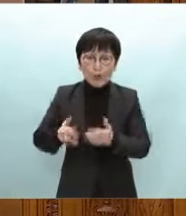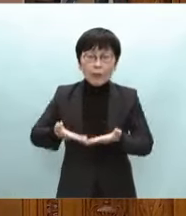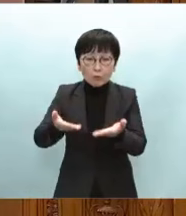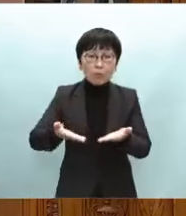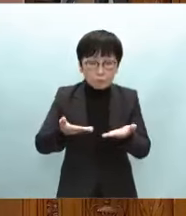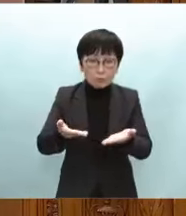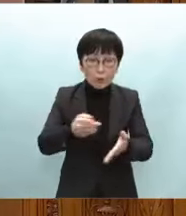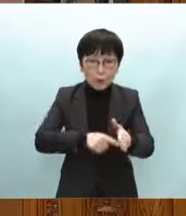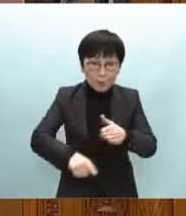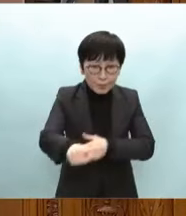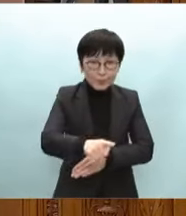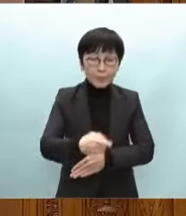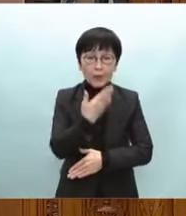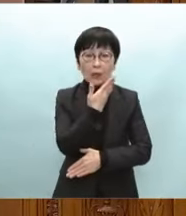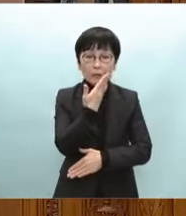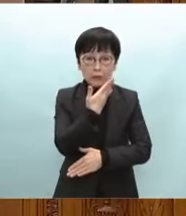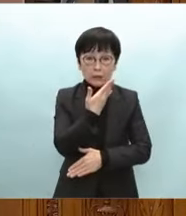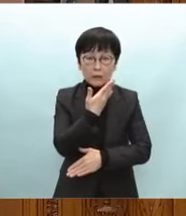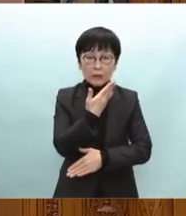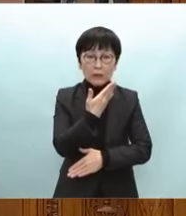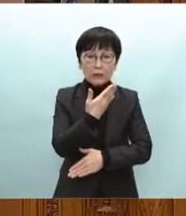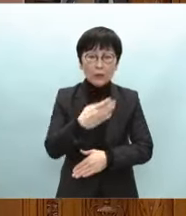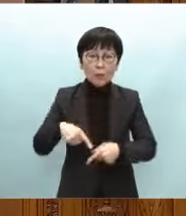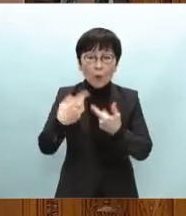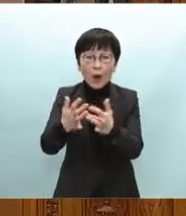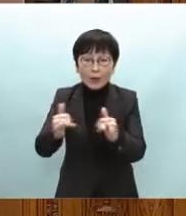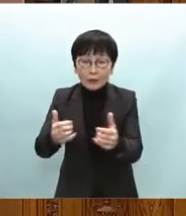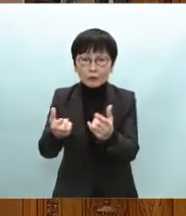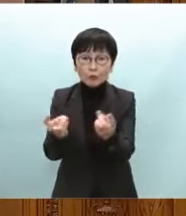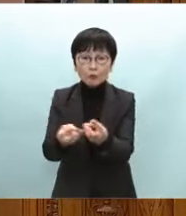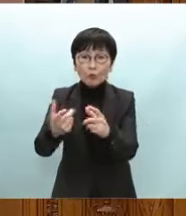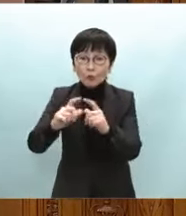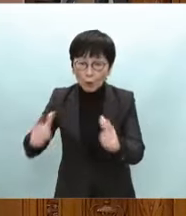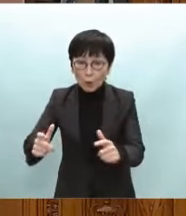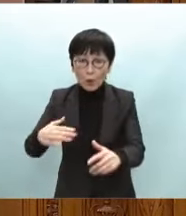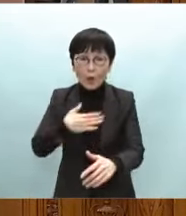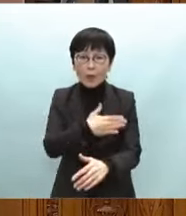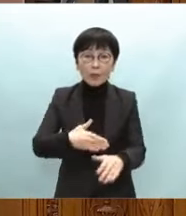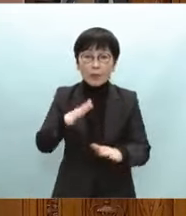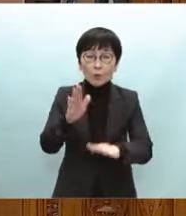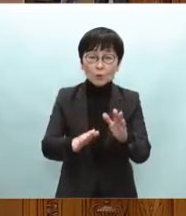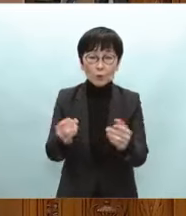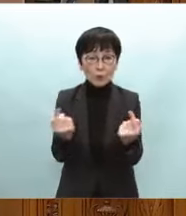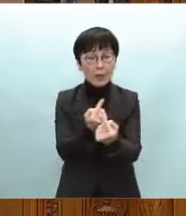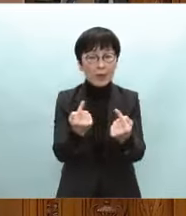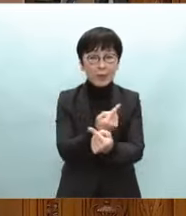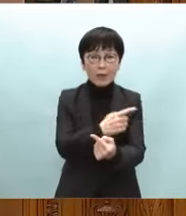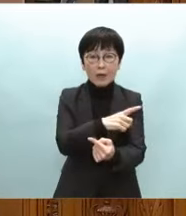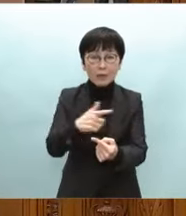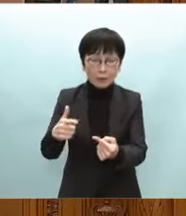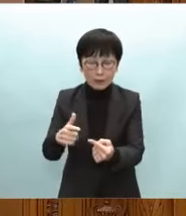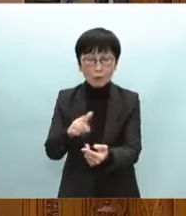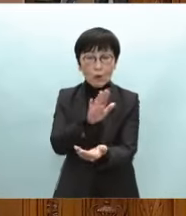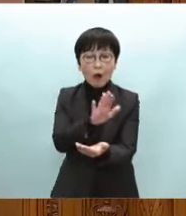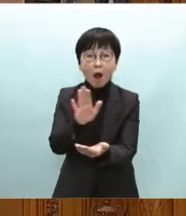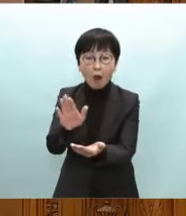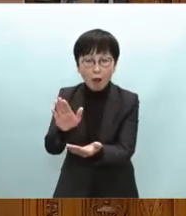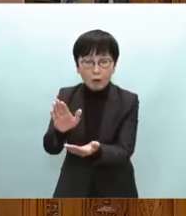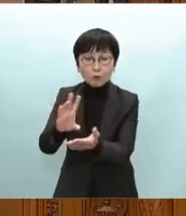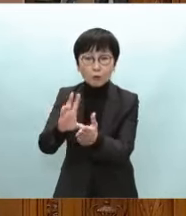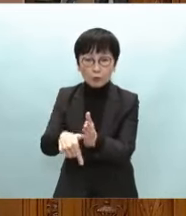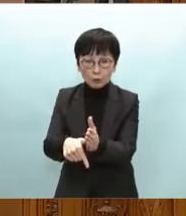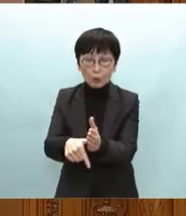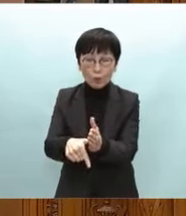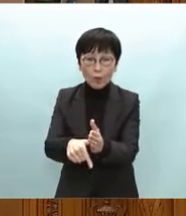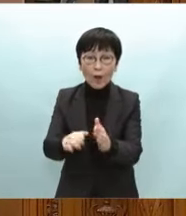ですが入居者数の増加や健康状態の変化などの事情があれば住